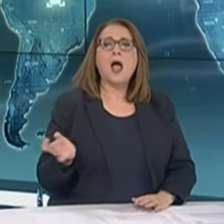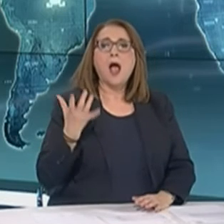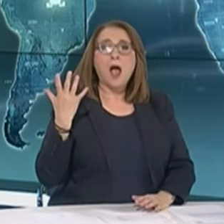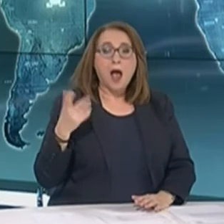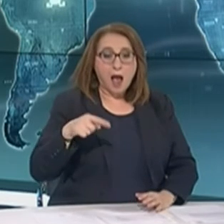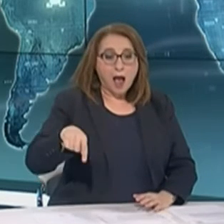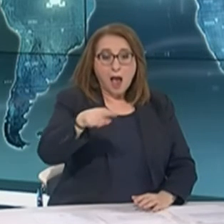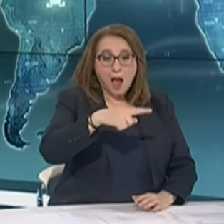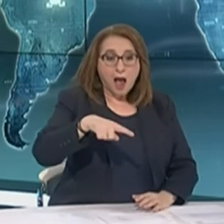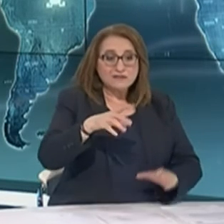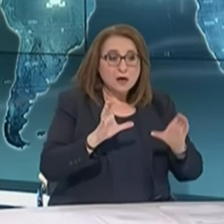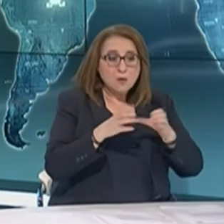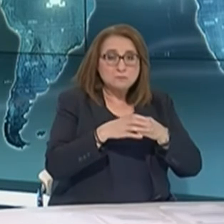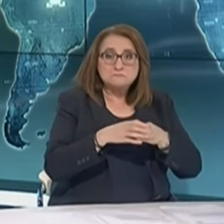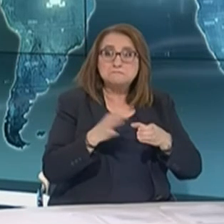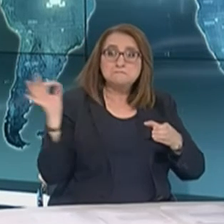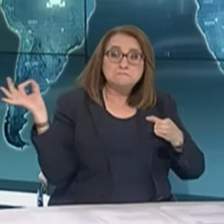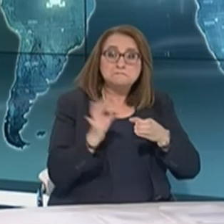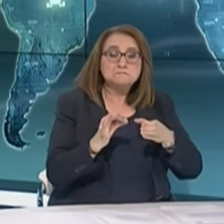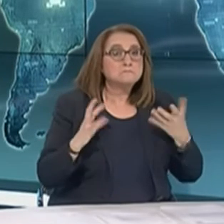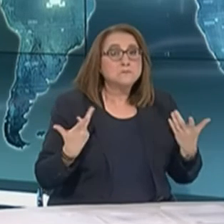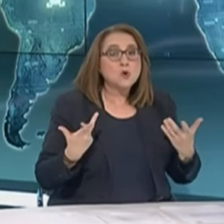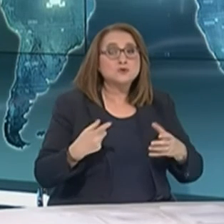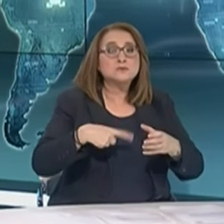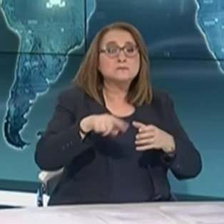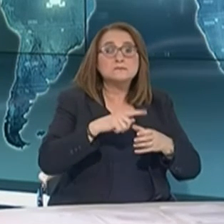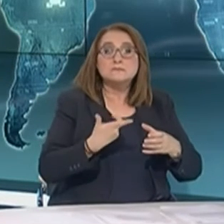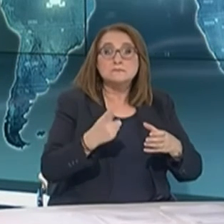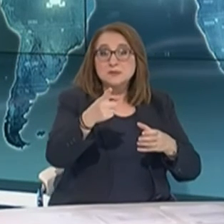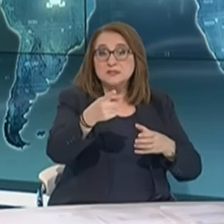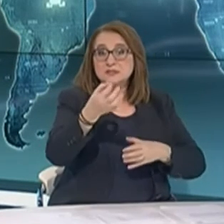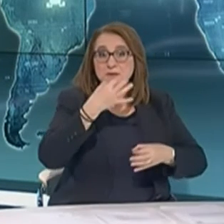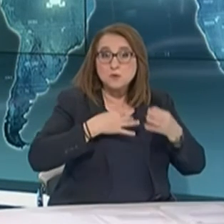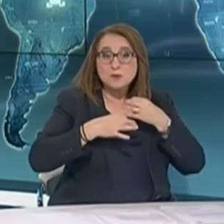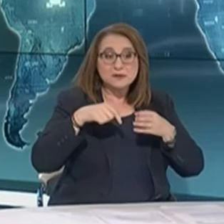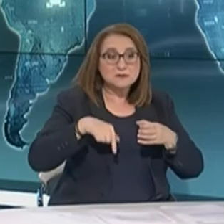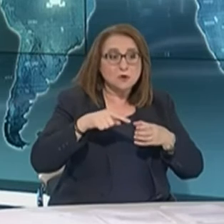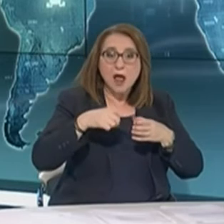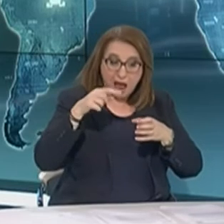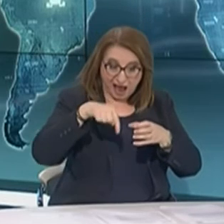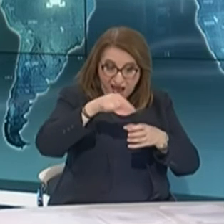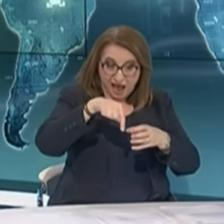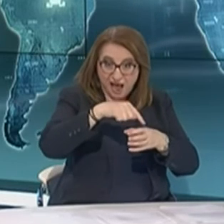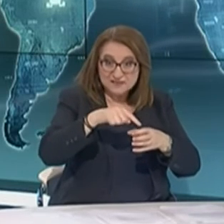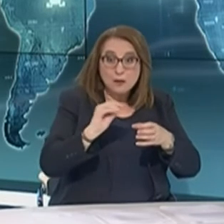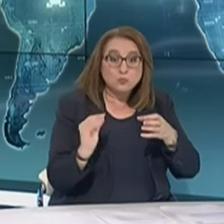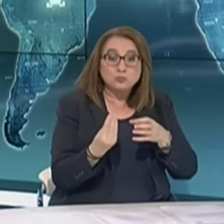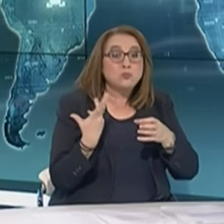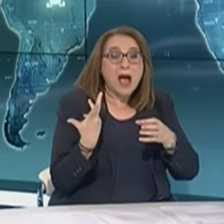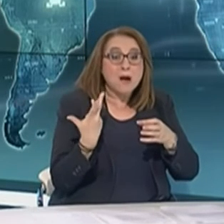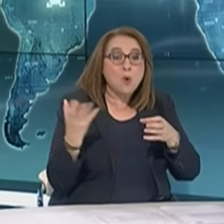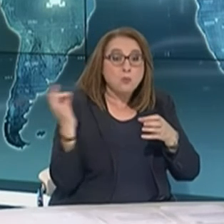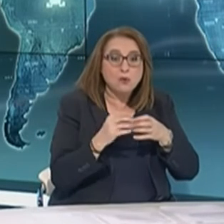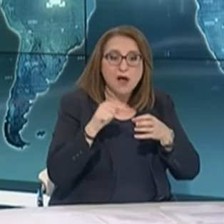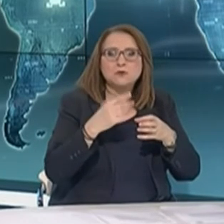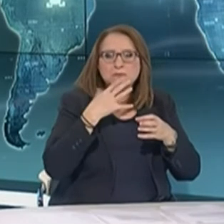ήταν δέκα, μας είχαν πει ότι ενδεχομένως αντιστηθούν σε εκατοντάδες άλλα. Σήμερα είναι 44. Υπάρχει μια συσχέτηση